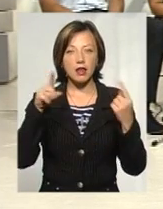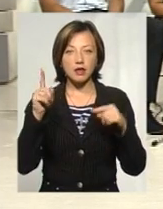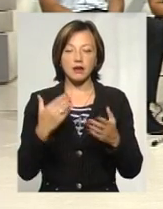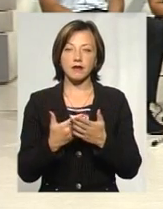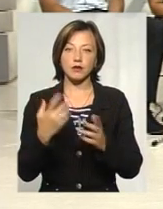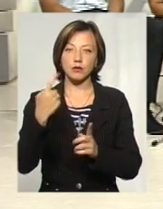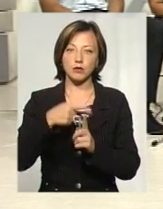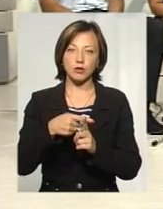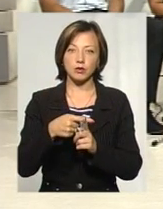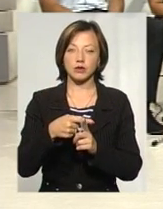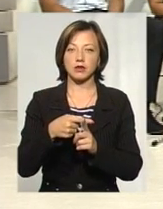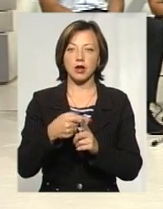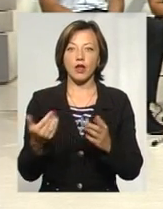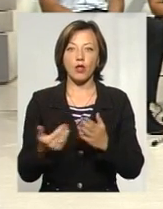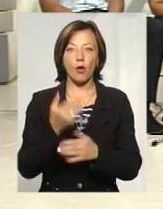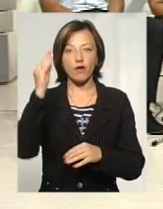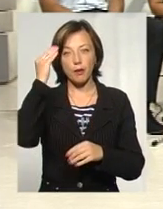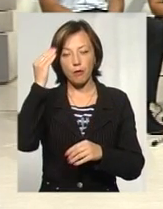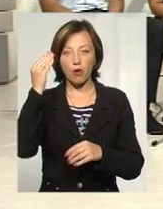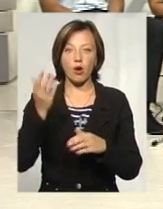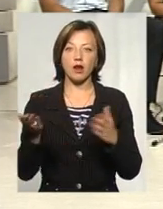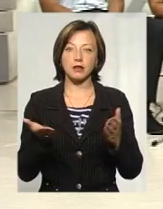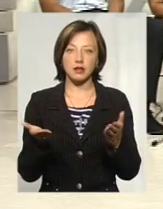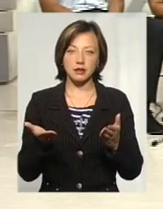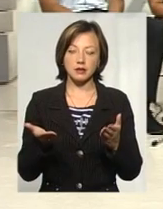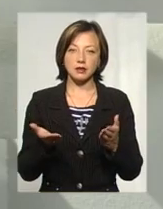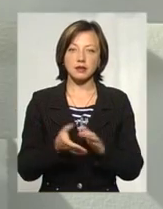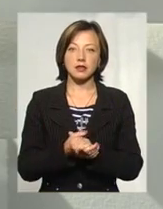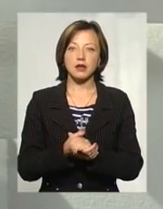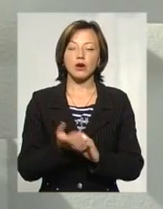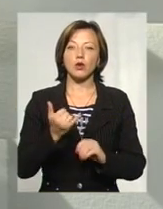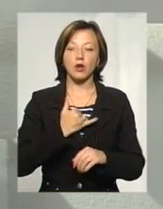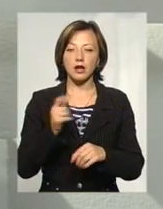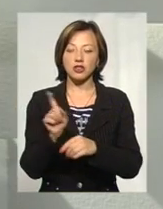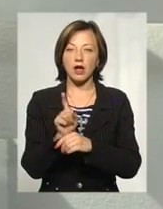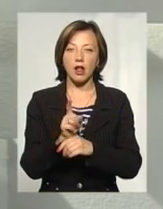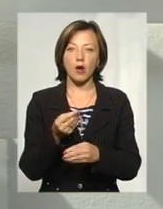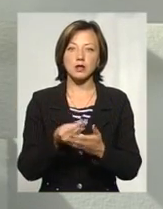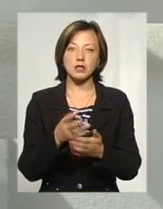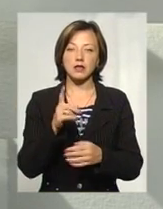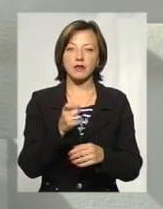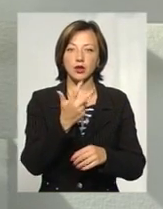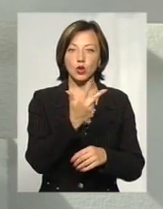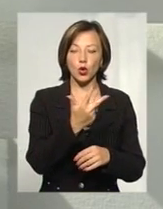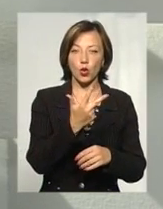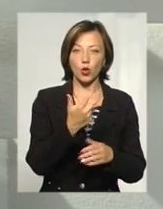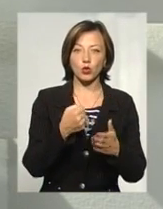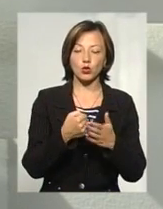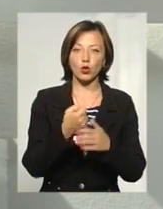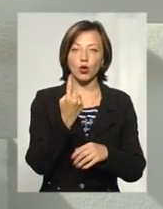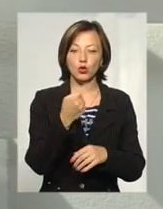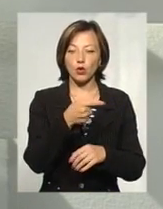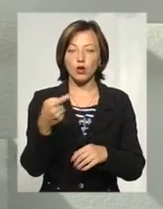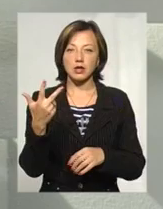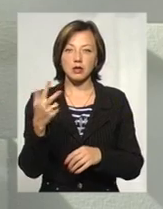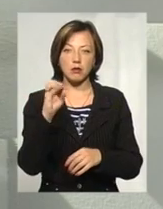плюс, там, новий погляд, які критеріями? У була шкала оцінки від 1 до